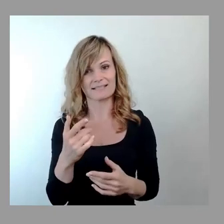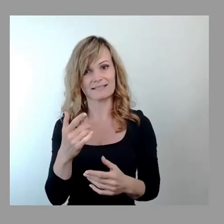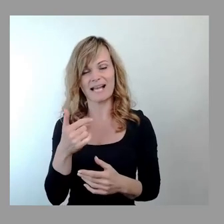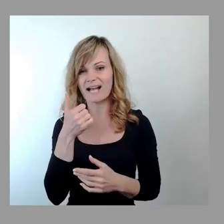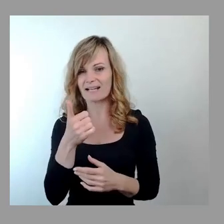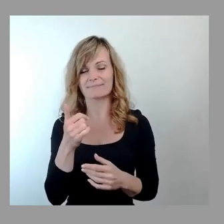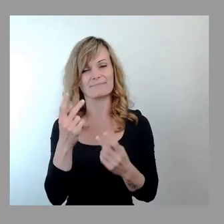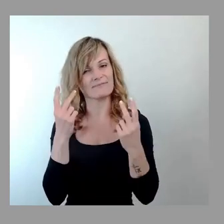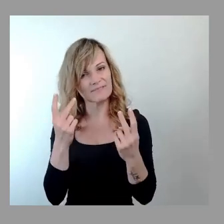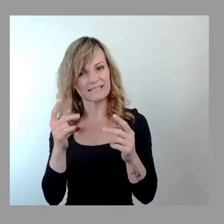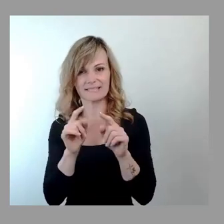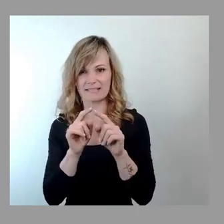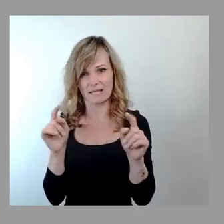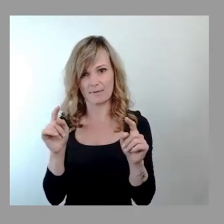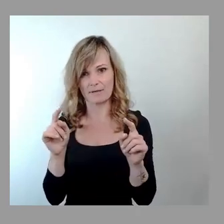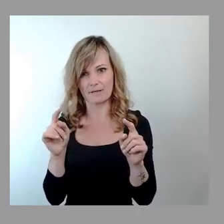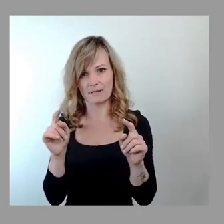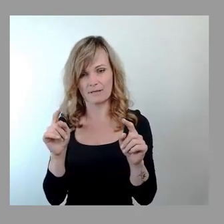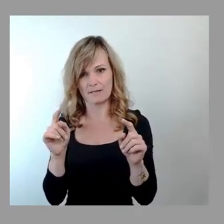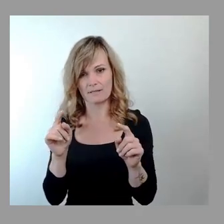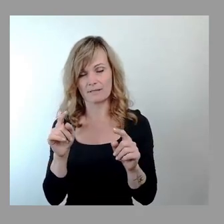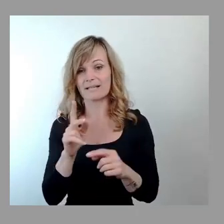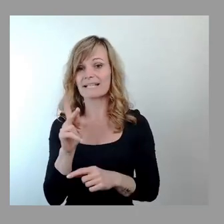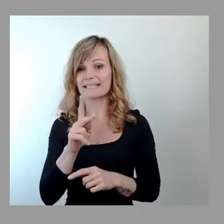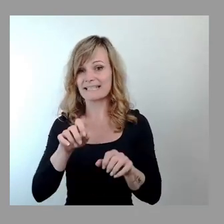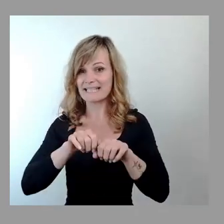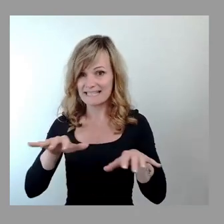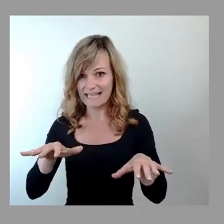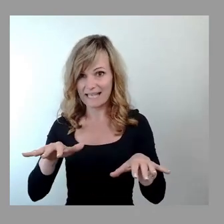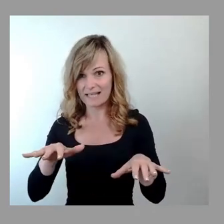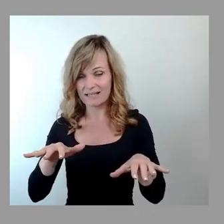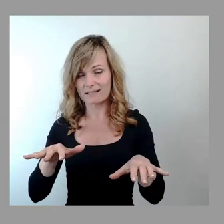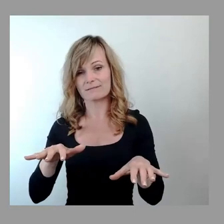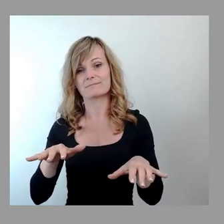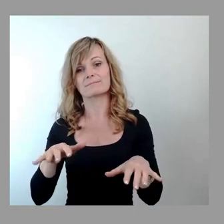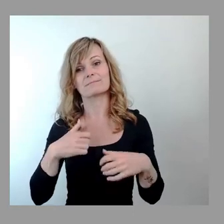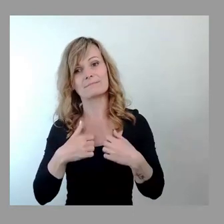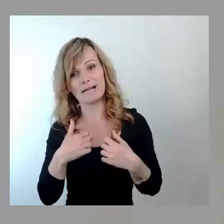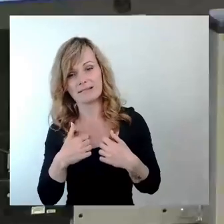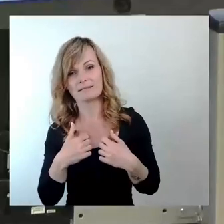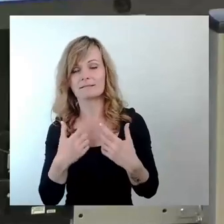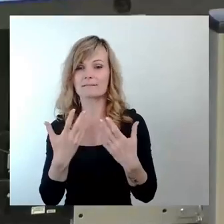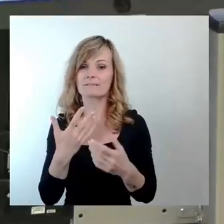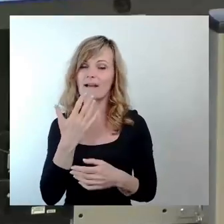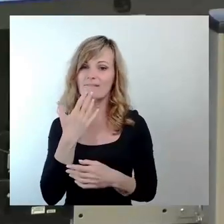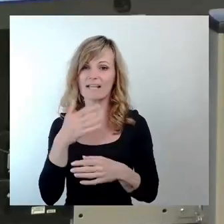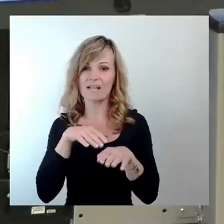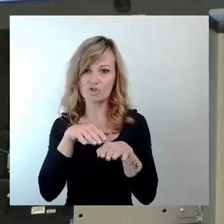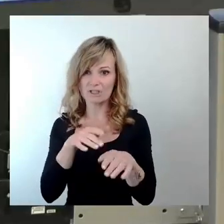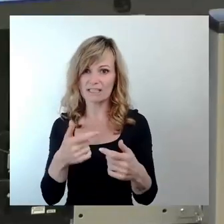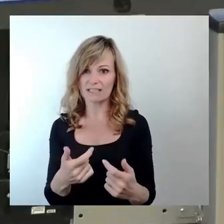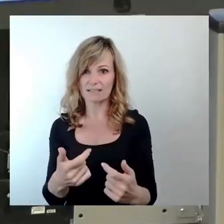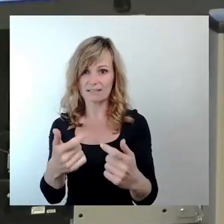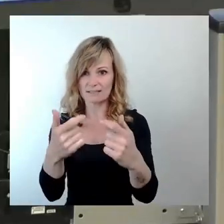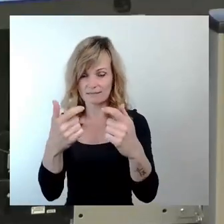sowohl das Baden im Kiessee als auch der Erhalt der Wasserskianlage. 2002 hat der Stadtrat das Thema mal auf